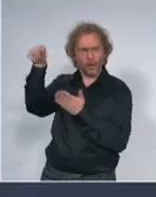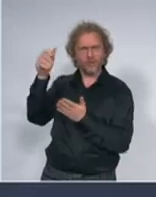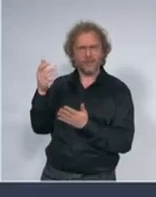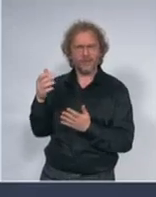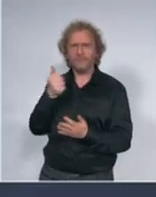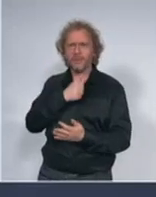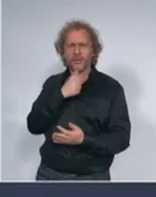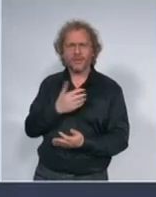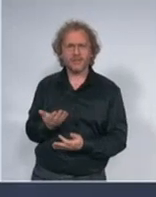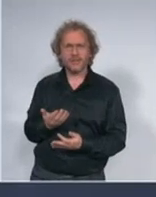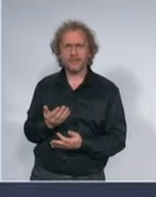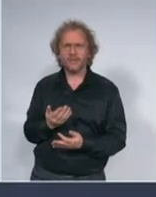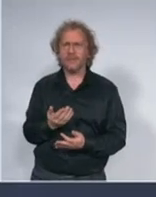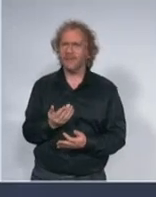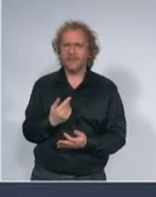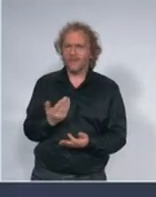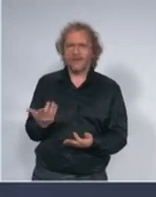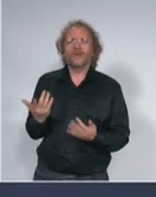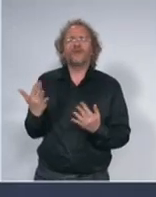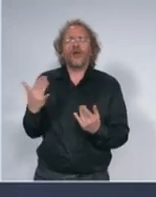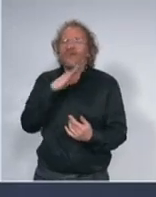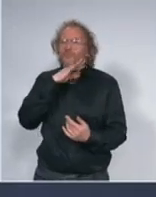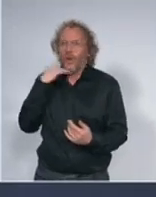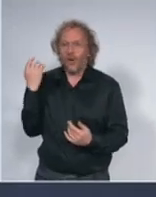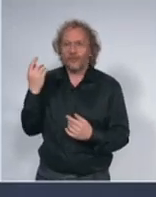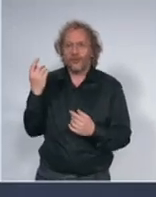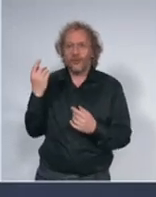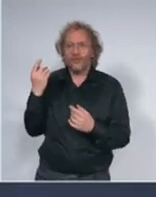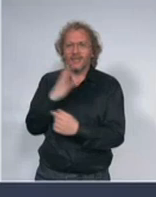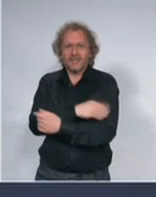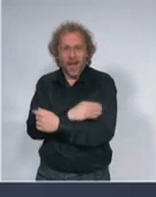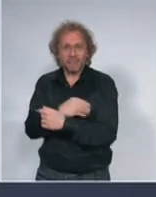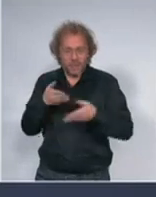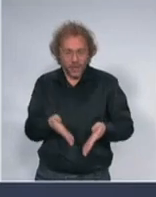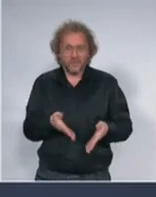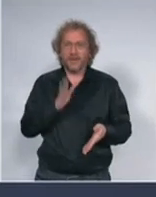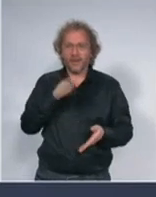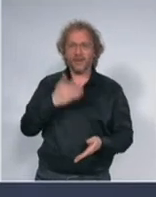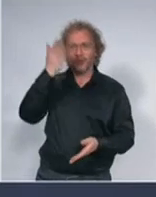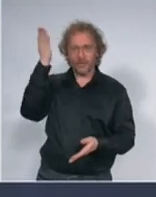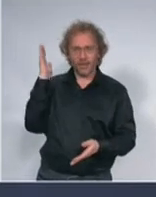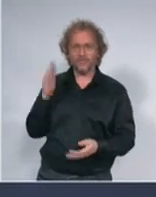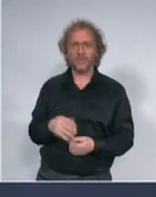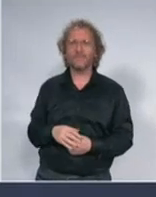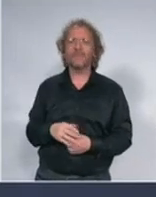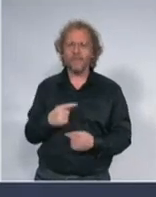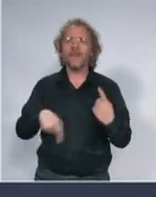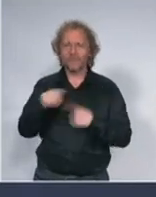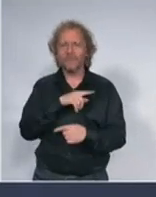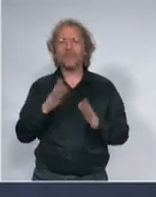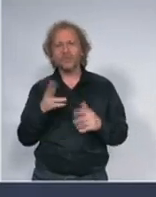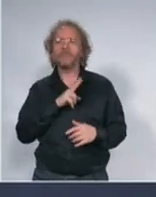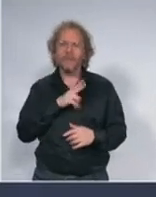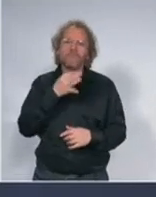mnogo puta i slabiji pa ja mislim sa boljim stručnjacima do duše ali slabiji